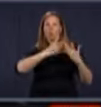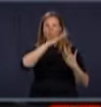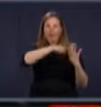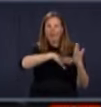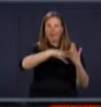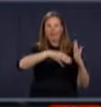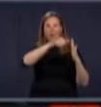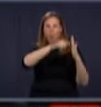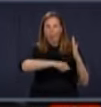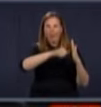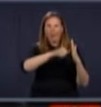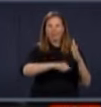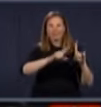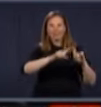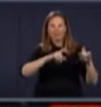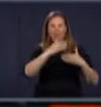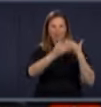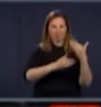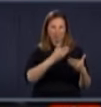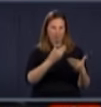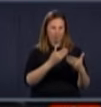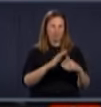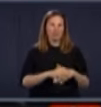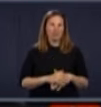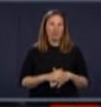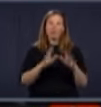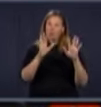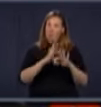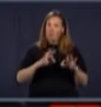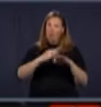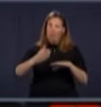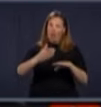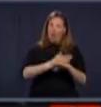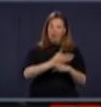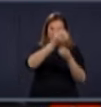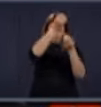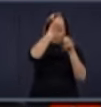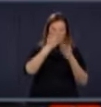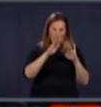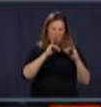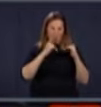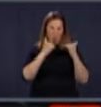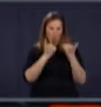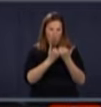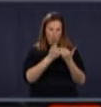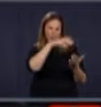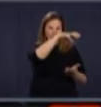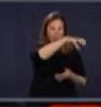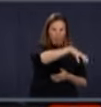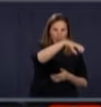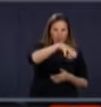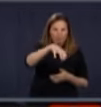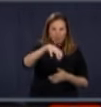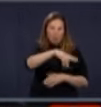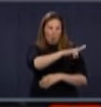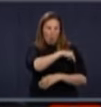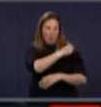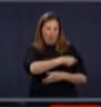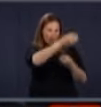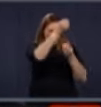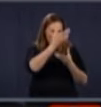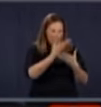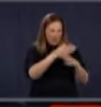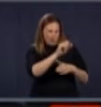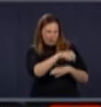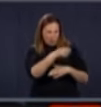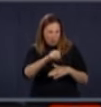des différentes étapes, parce qu'on a besoin d'avoir un peu plus d'informations de chacun des établissements impliqués. Alors, moi, ce